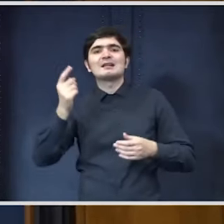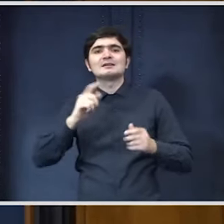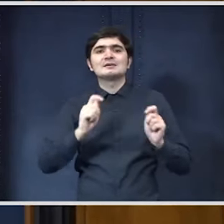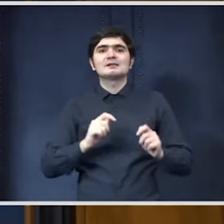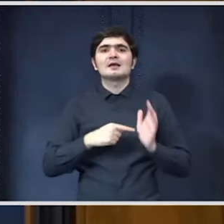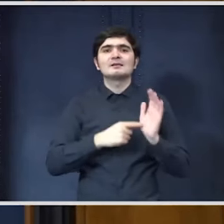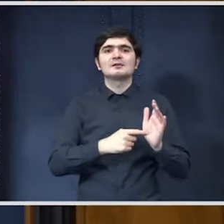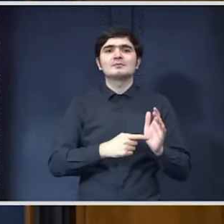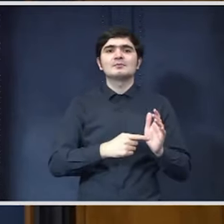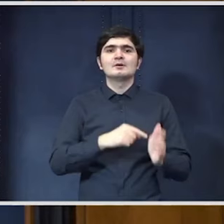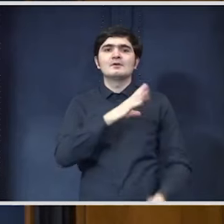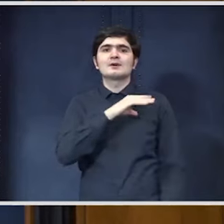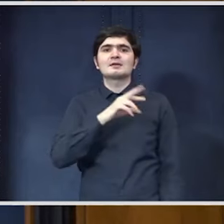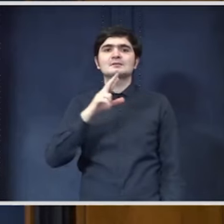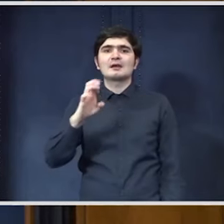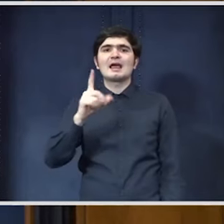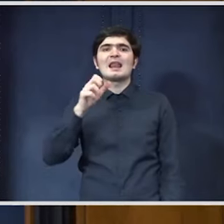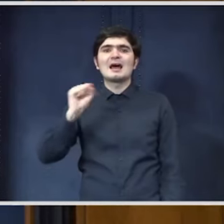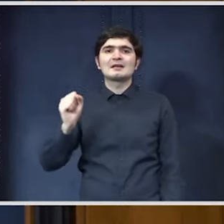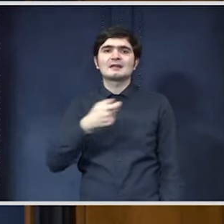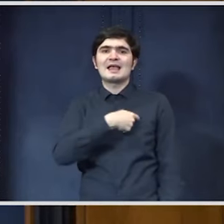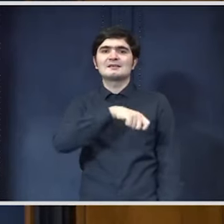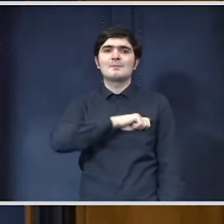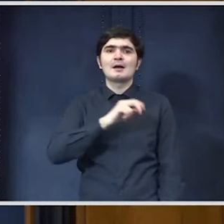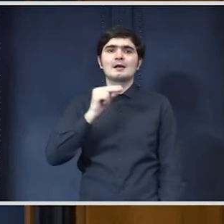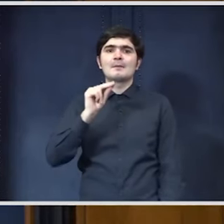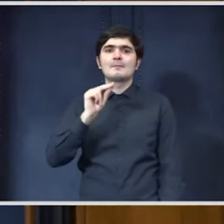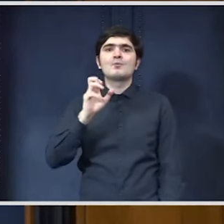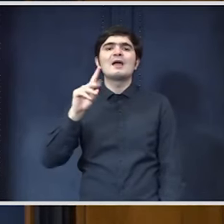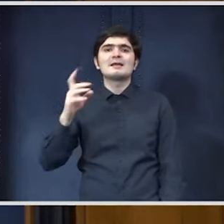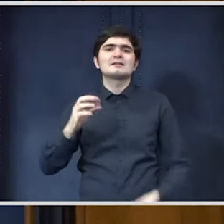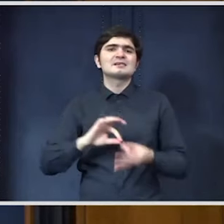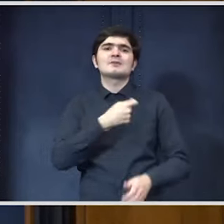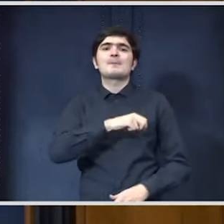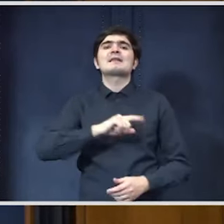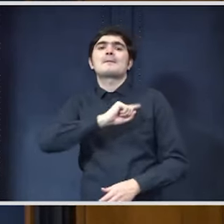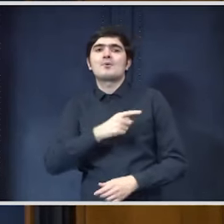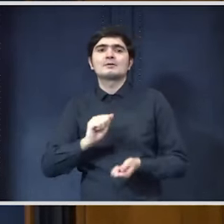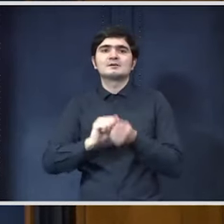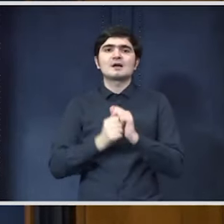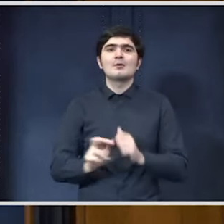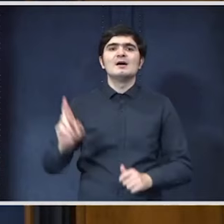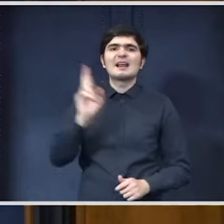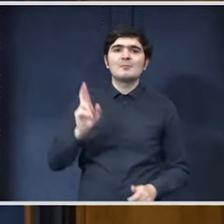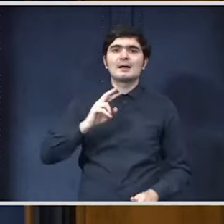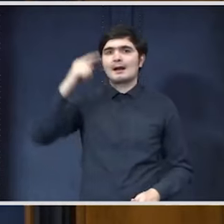France relance España puede Spania poate Recuperar Portugal